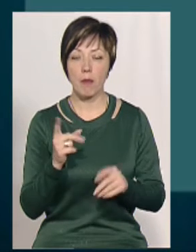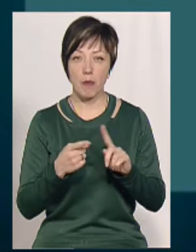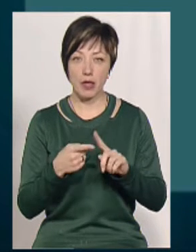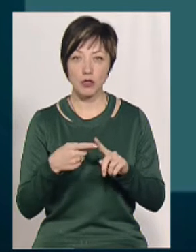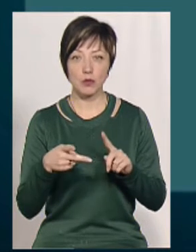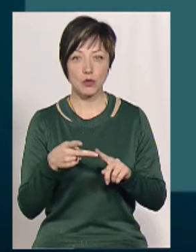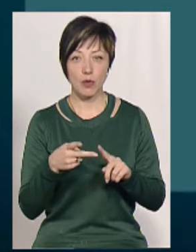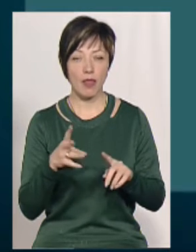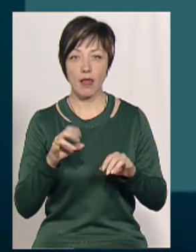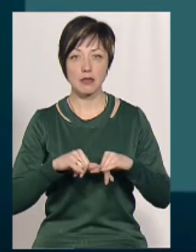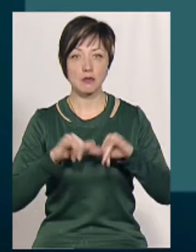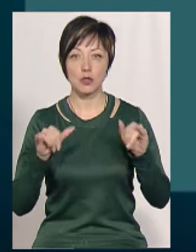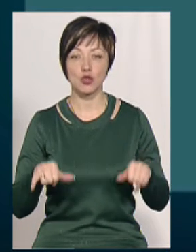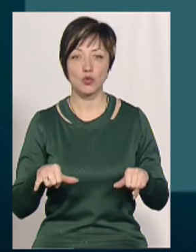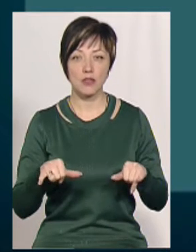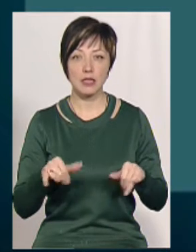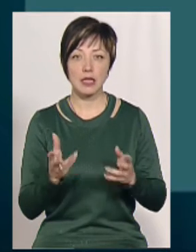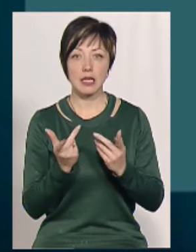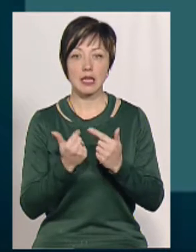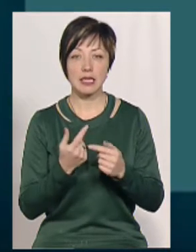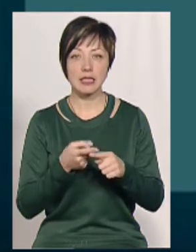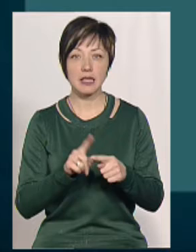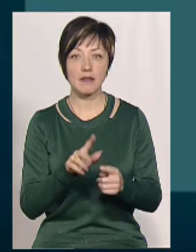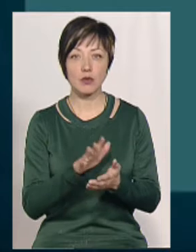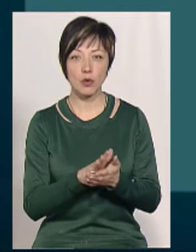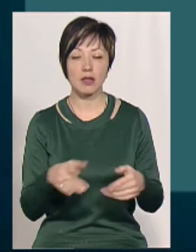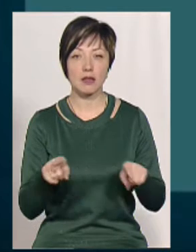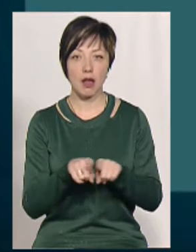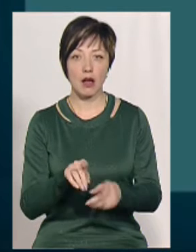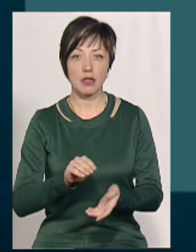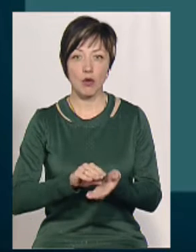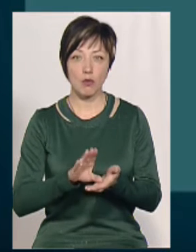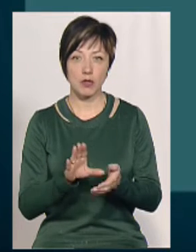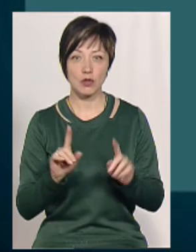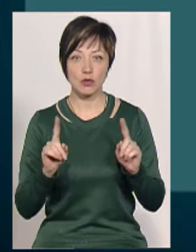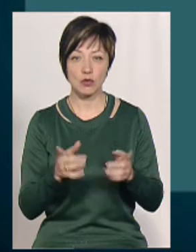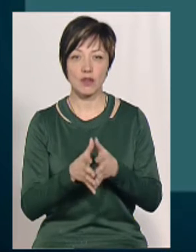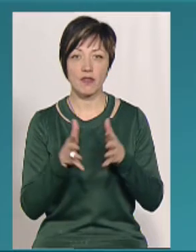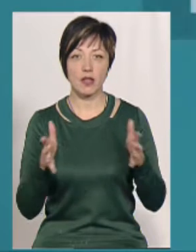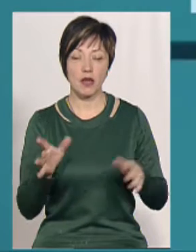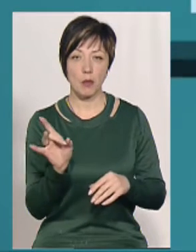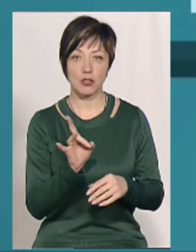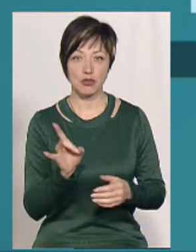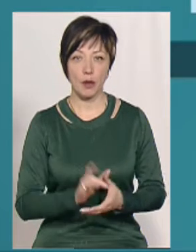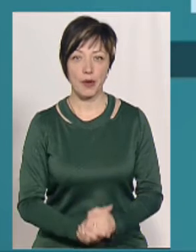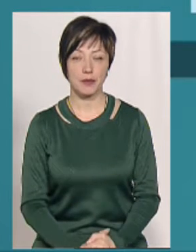І, по-друге, не збільшувати кількість тих відходів, які і так накопичуються в дуже великих масштабах».